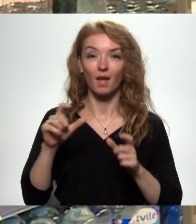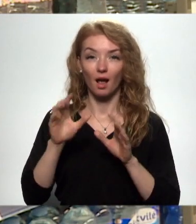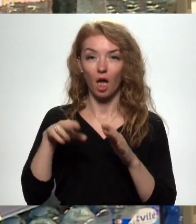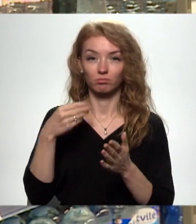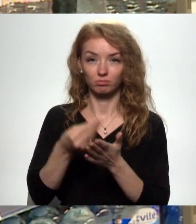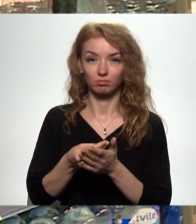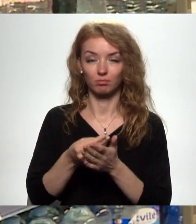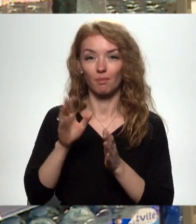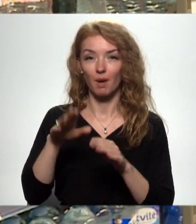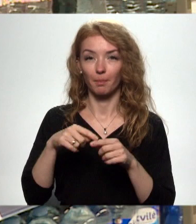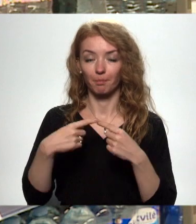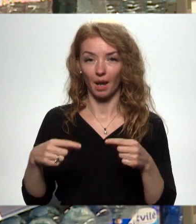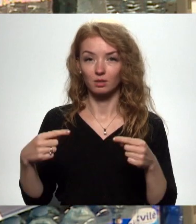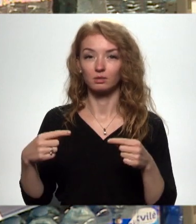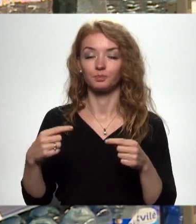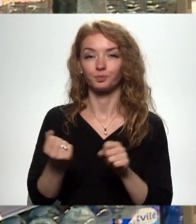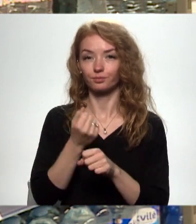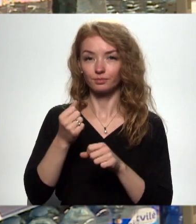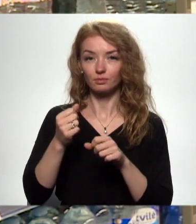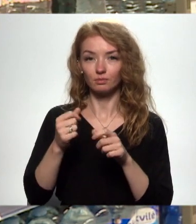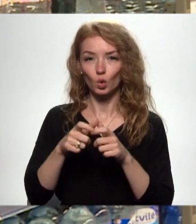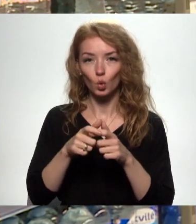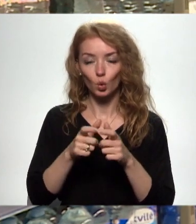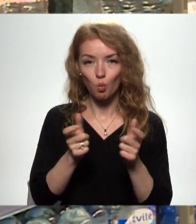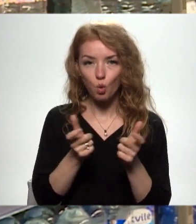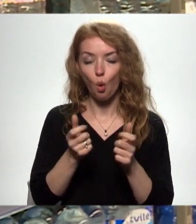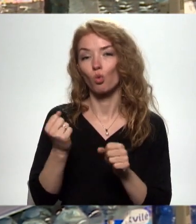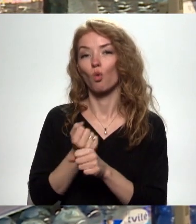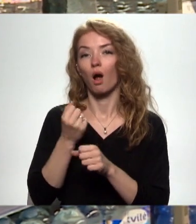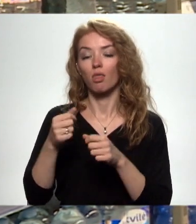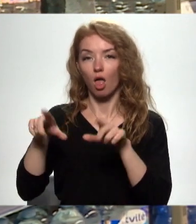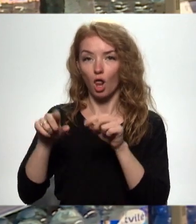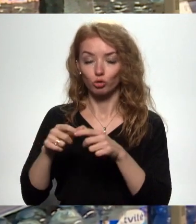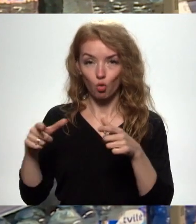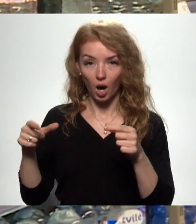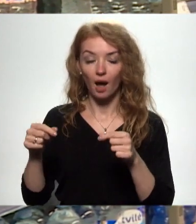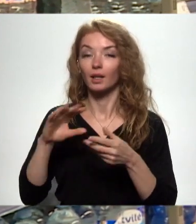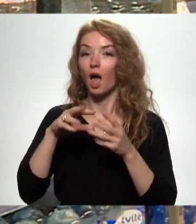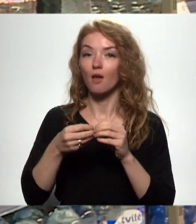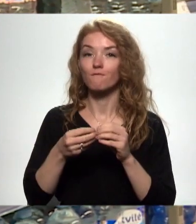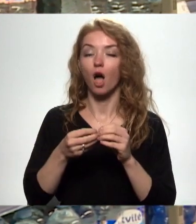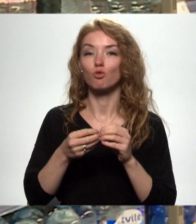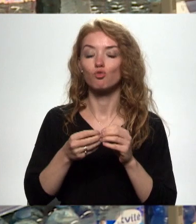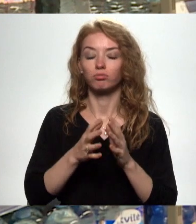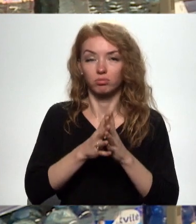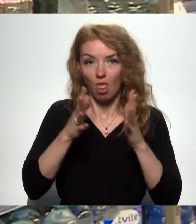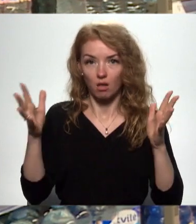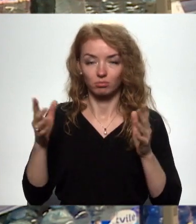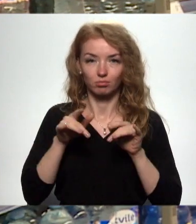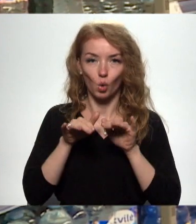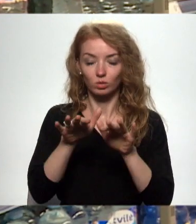norēķinātos par pirkumu gan ar depozītu kuponu, gan arī ar lojaltātes karta, ir jāievēro veselu procedūru.